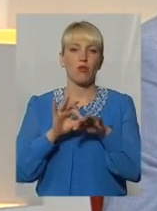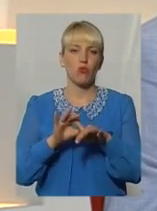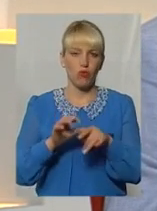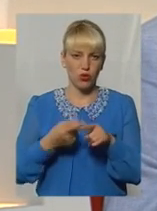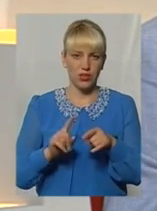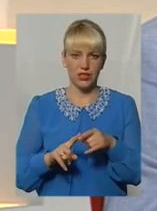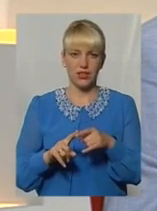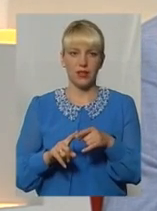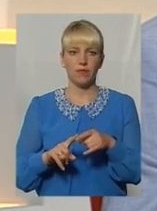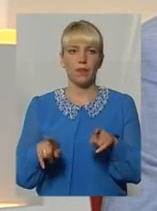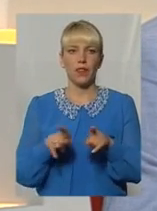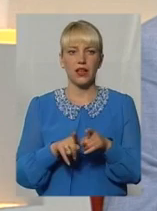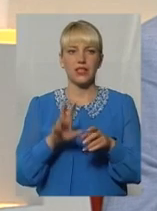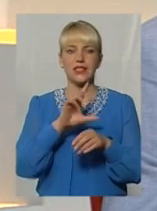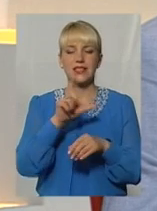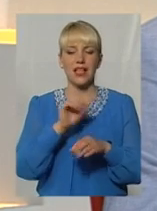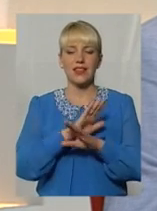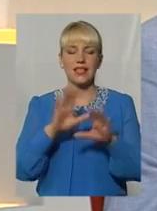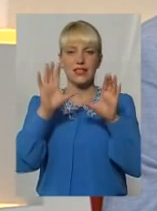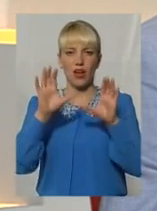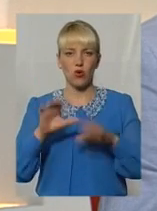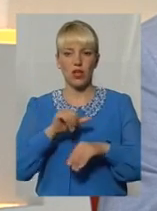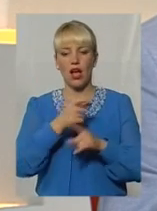В 2006